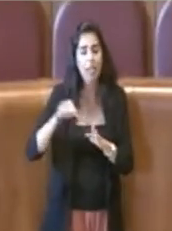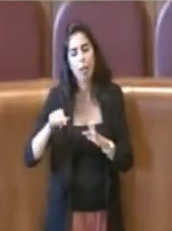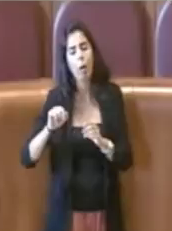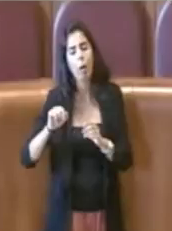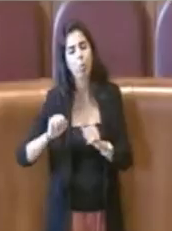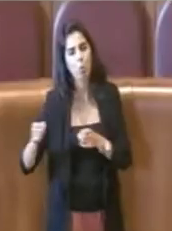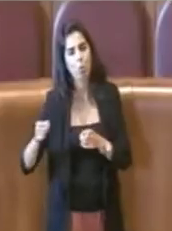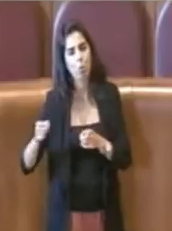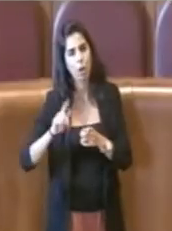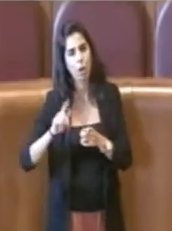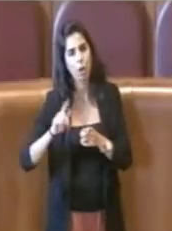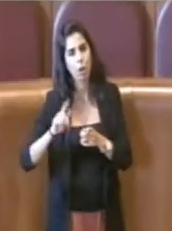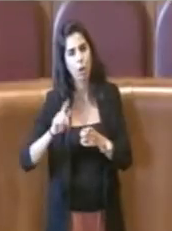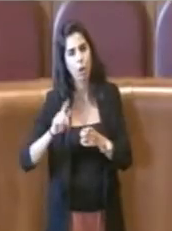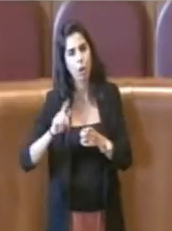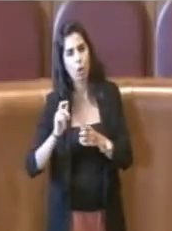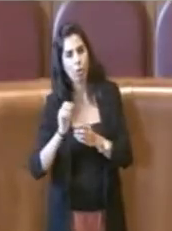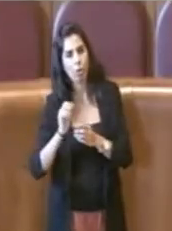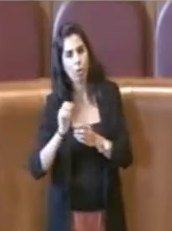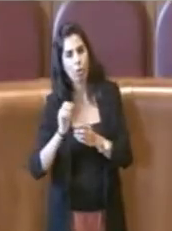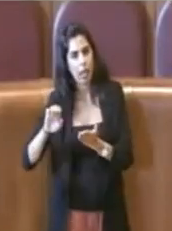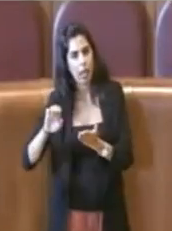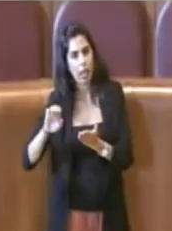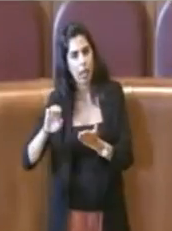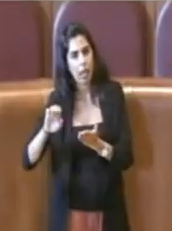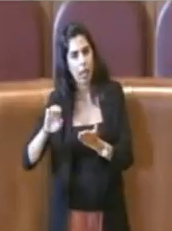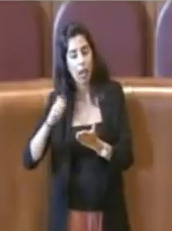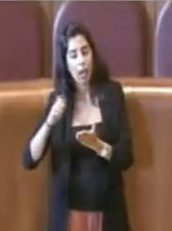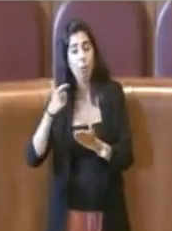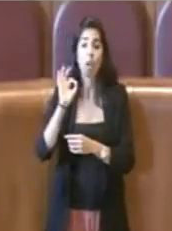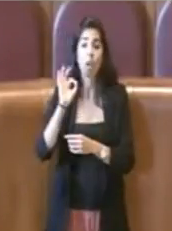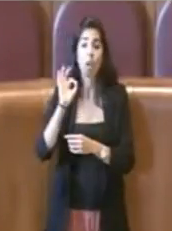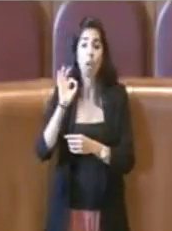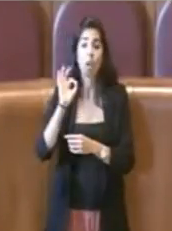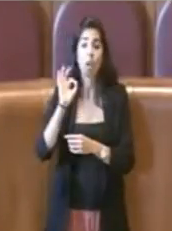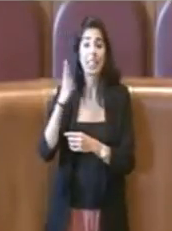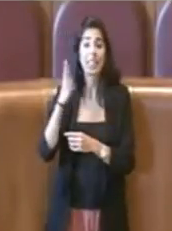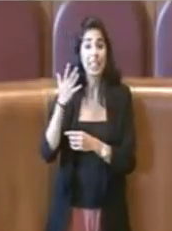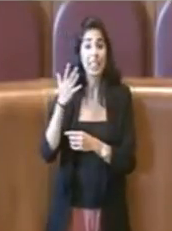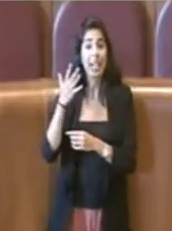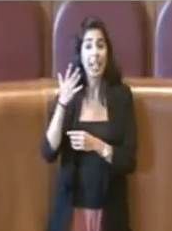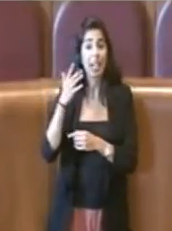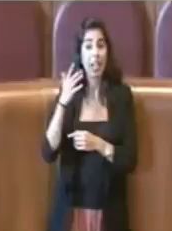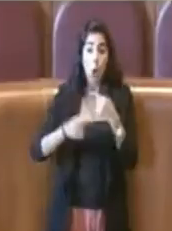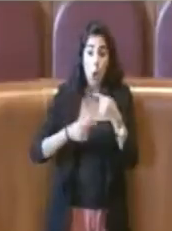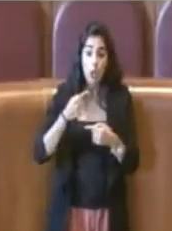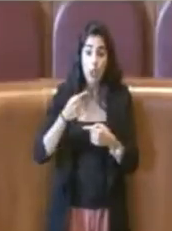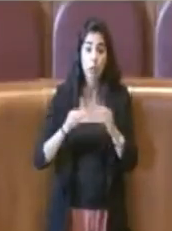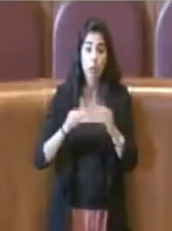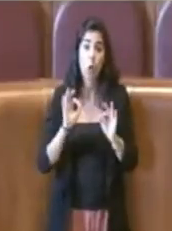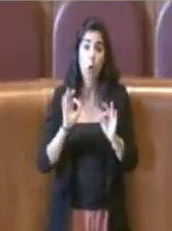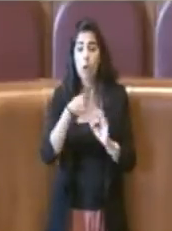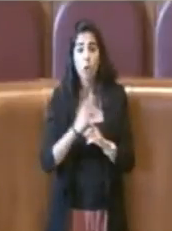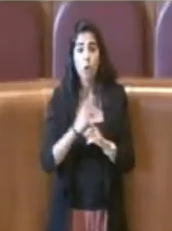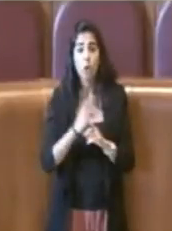ottica dovremmo andare a compensare, a risarcire